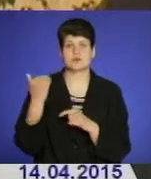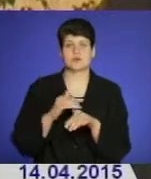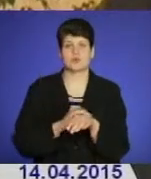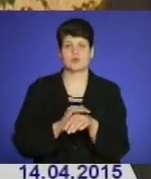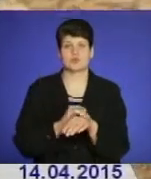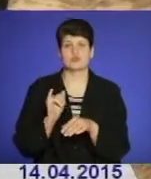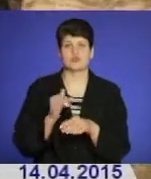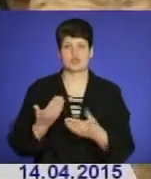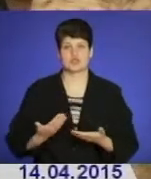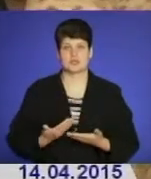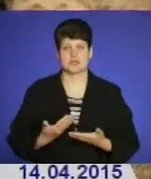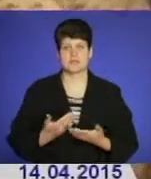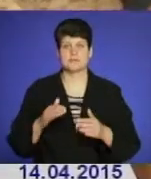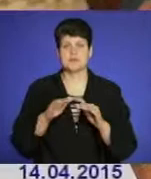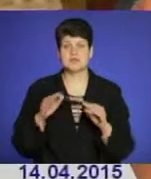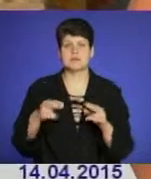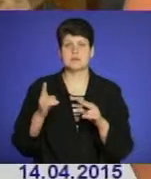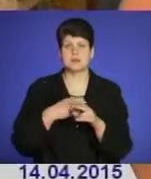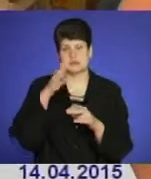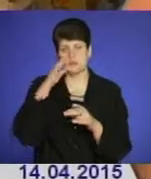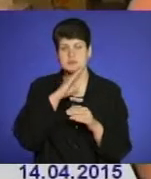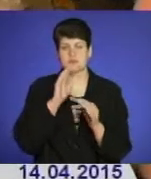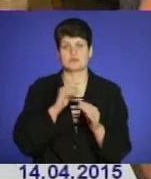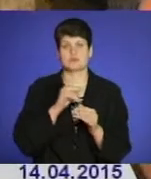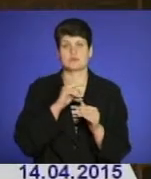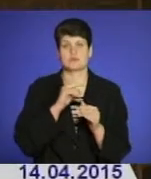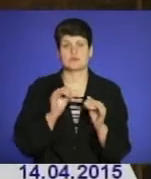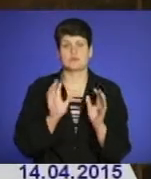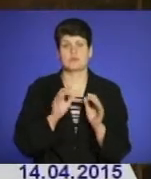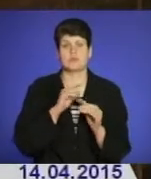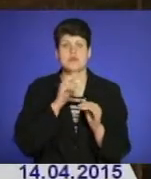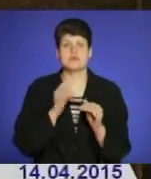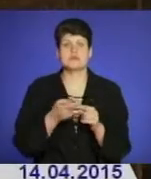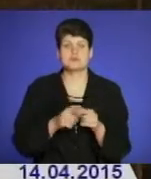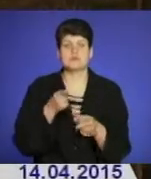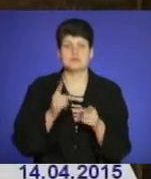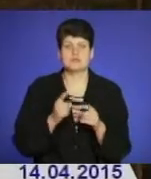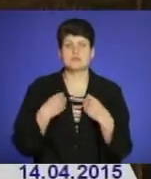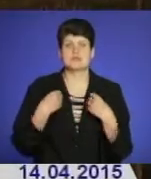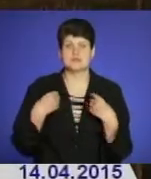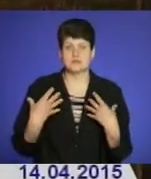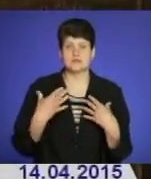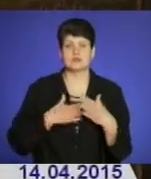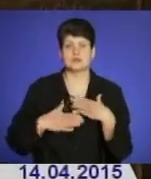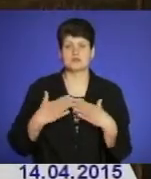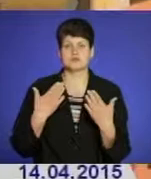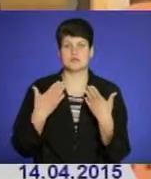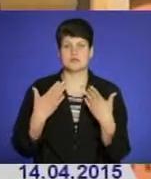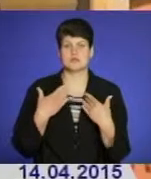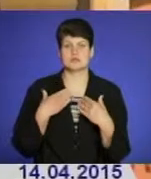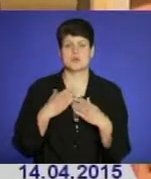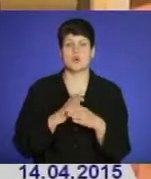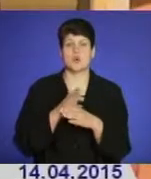і життя. Для дітей, позбавлених батьківської уваги, це було справжнє свято. Рада спілкувалася з працівниками міліції гості зі Сходу.